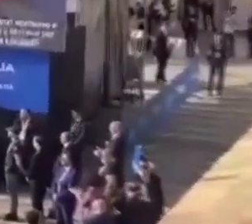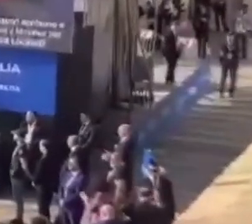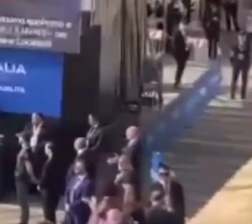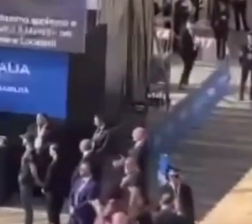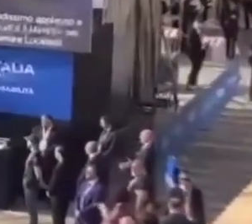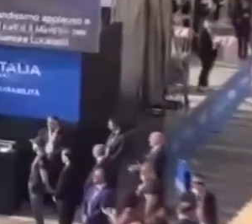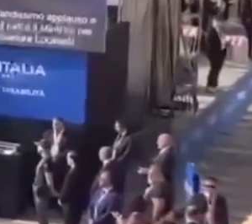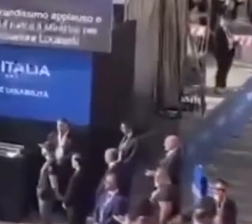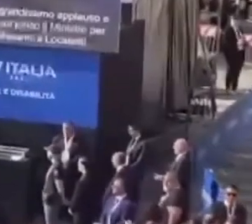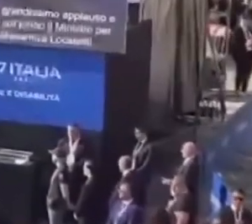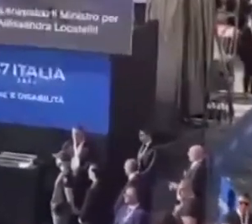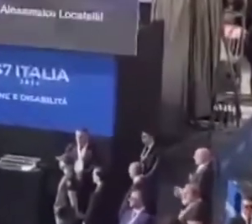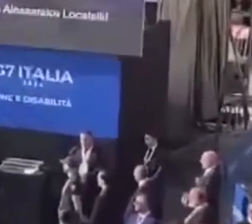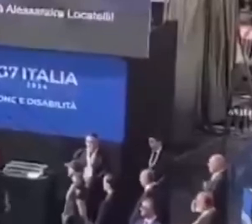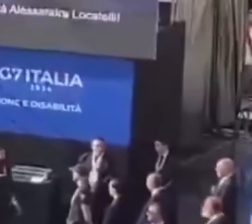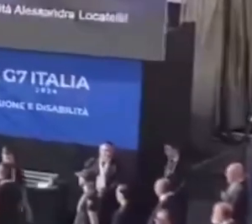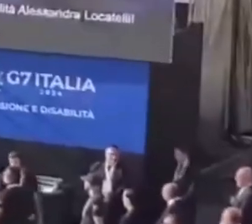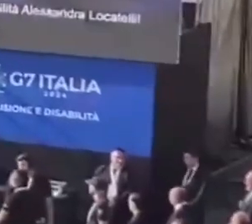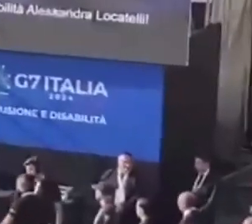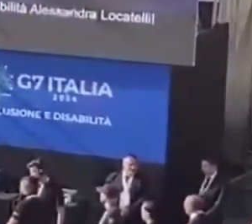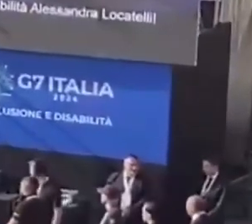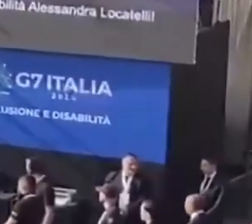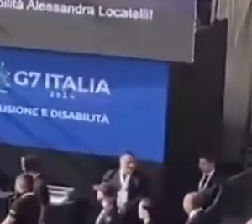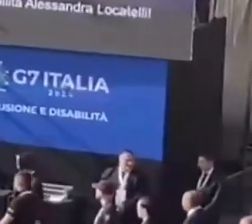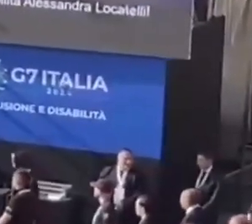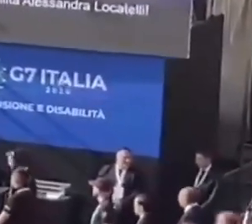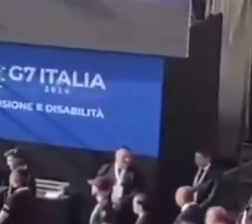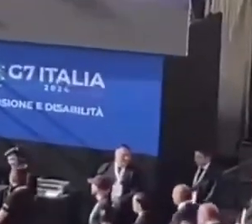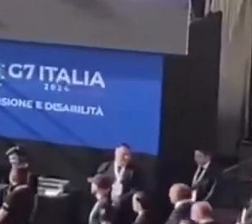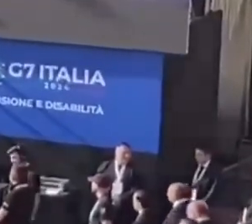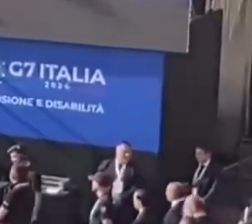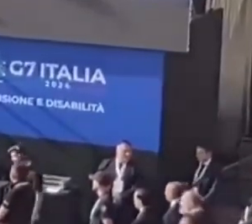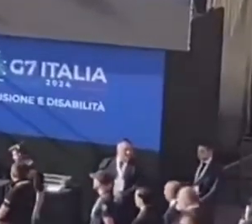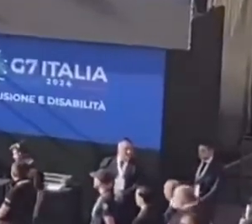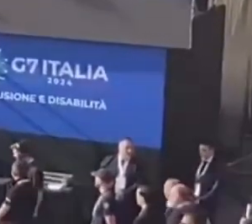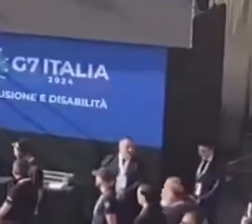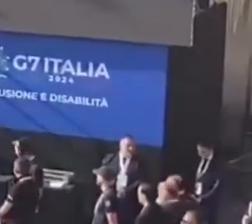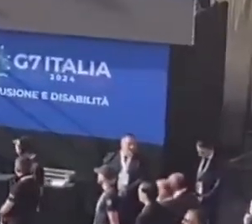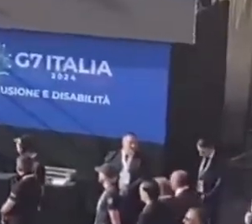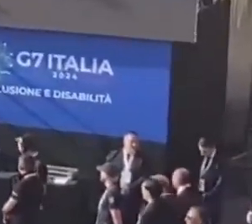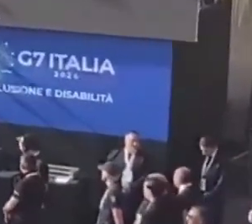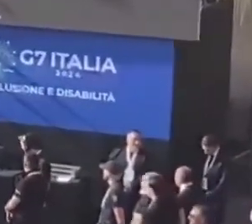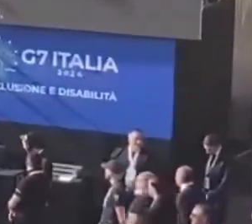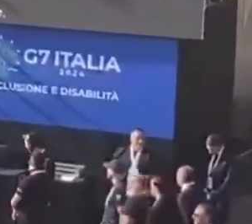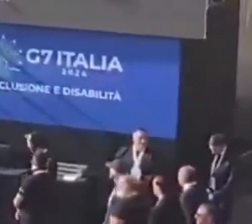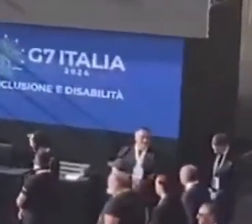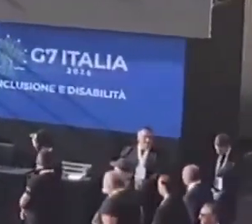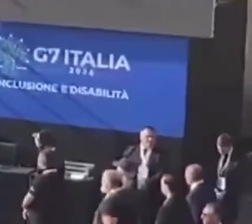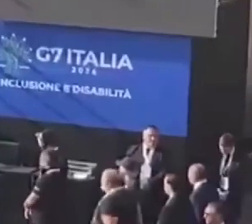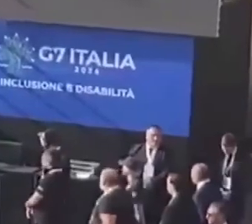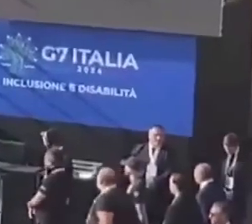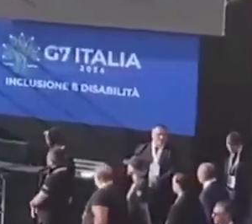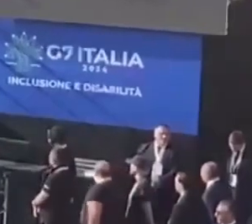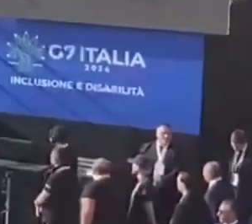in qualità di portavoce nazionale della PM, piattaforma italiana autorappresentanti in movimento Io Cittadino